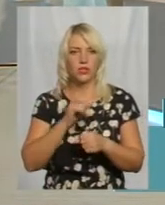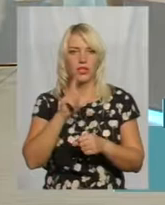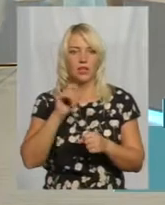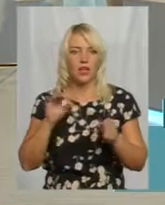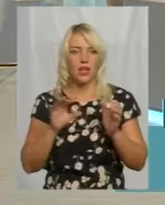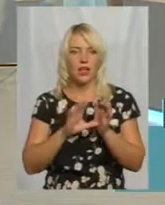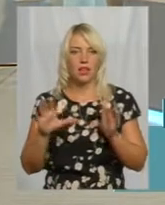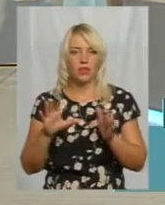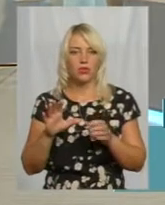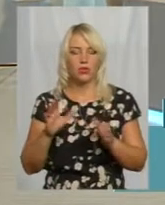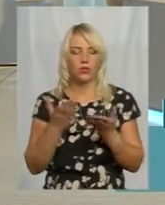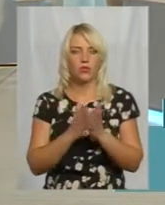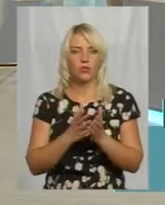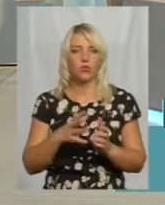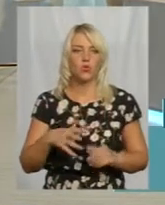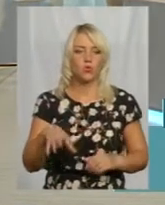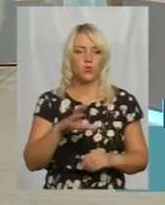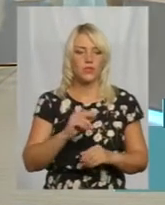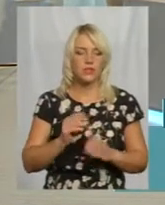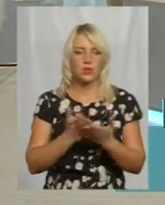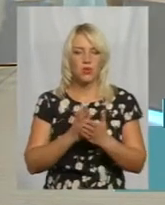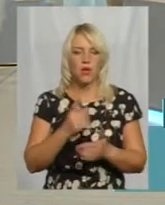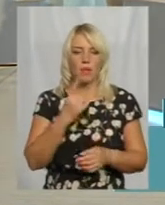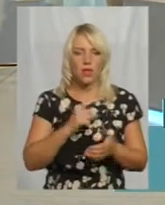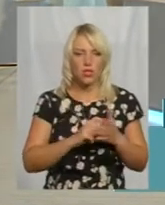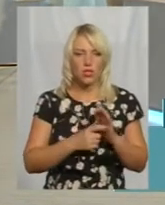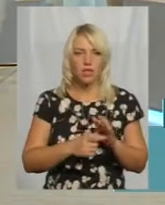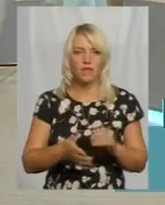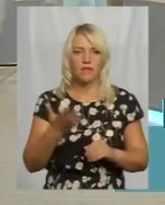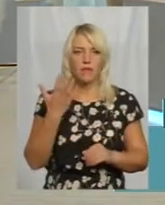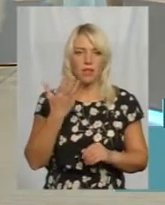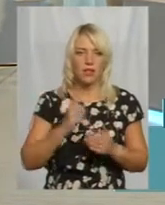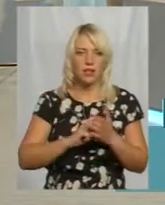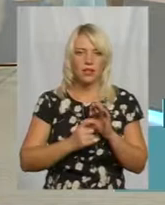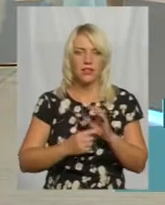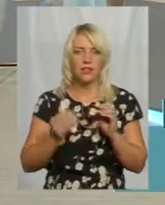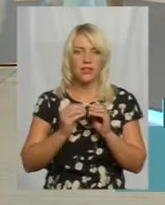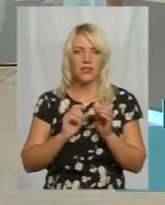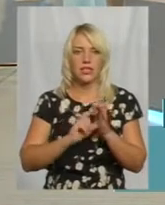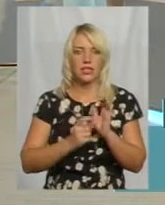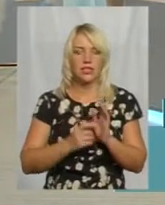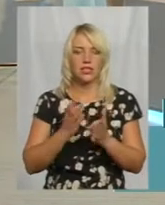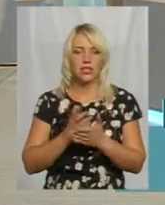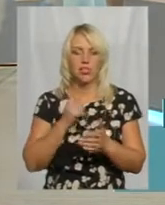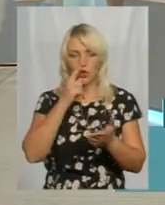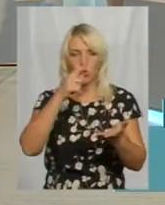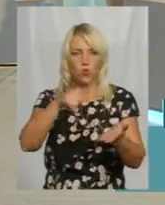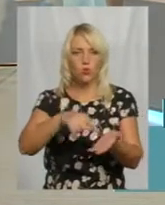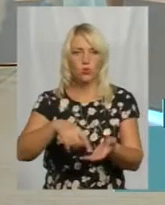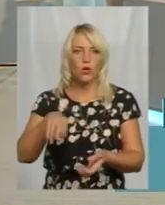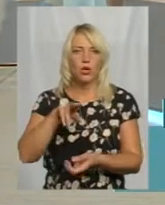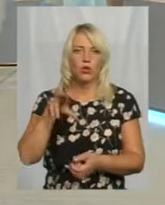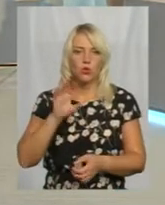доступ до усіх підручників перших класів, п'ятих класів, десятих класів, є доступ до електронних